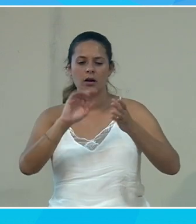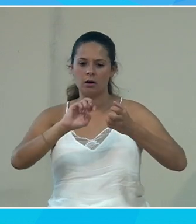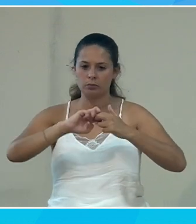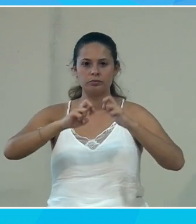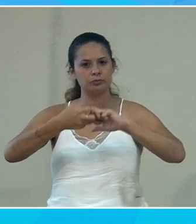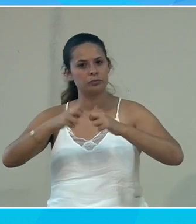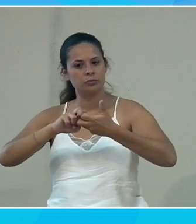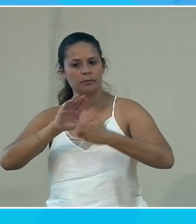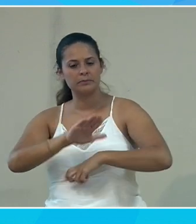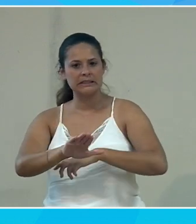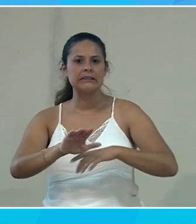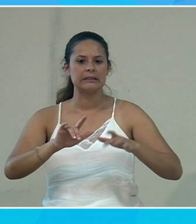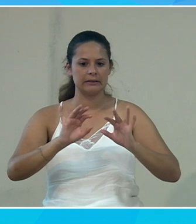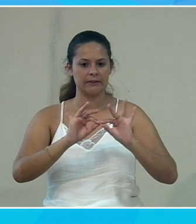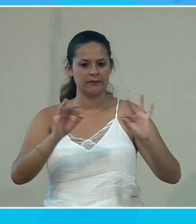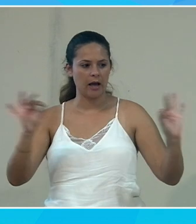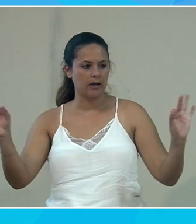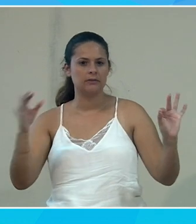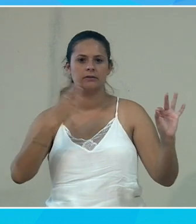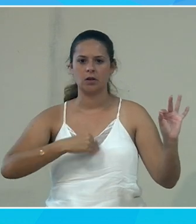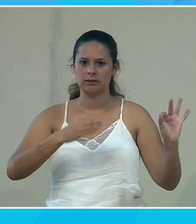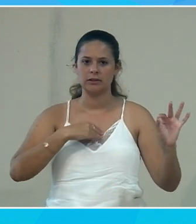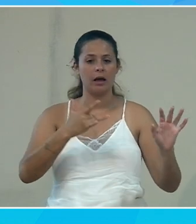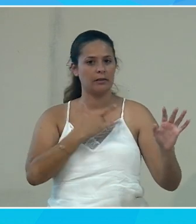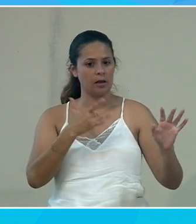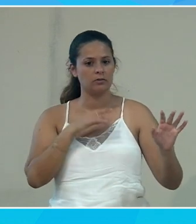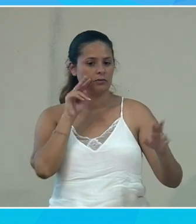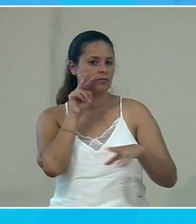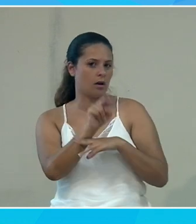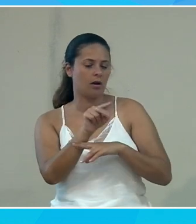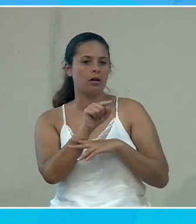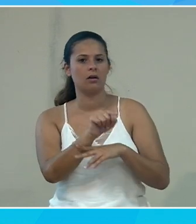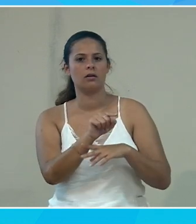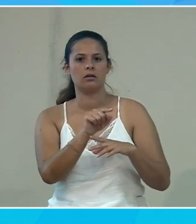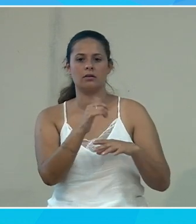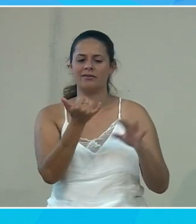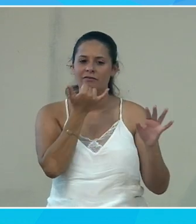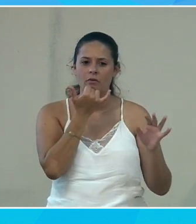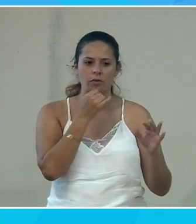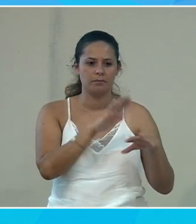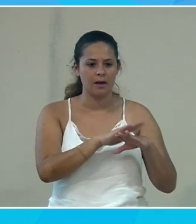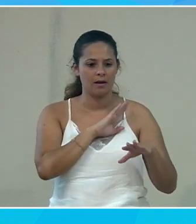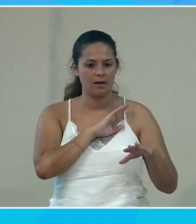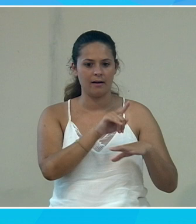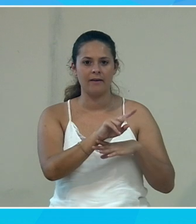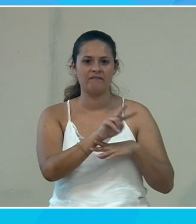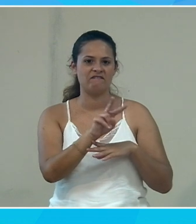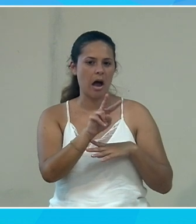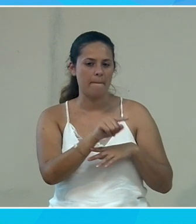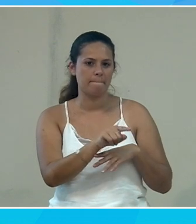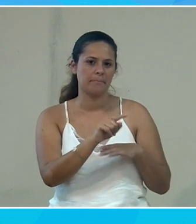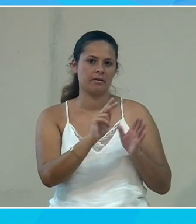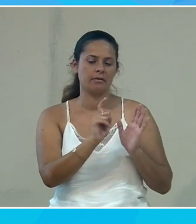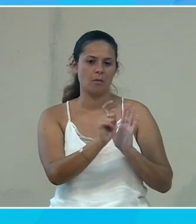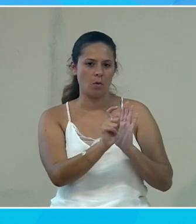donc là quand on travaille un texte en français ça peut être intéressant de dire bah tiens non t'as pas mis t'as une faute d'accord sur le verbe regarde ça s'accorde avec le